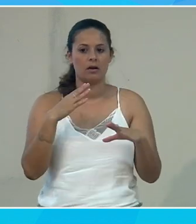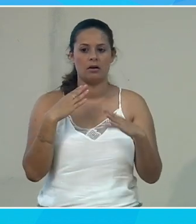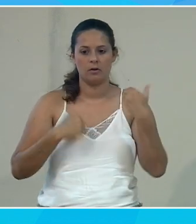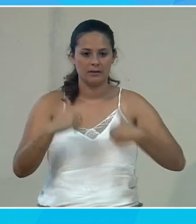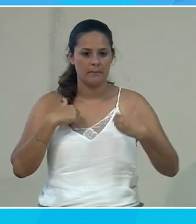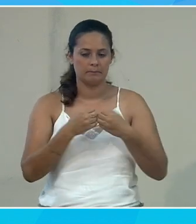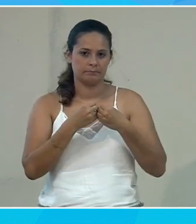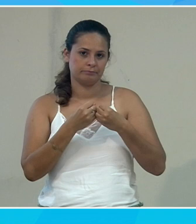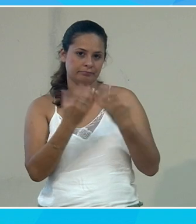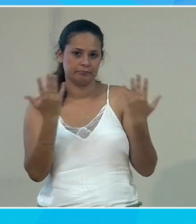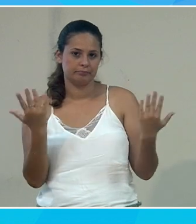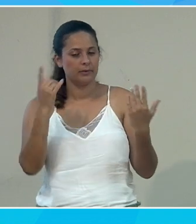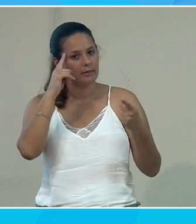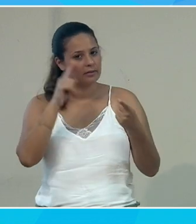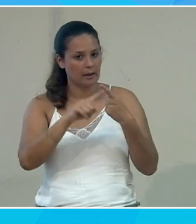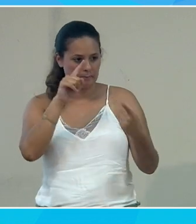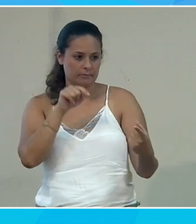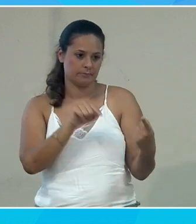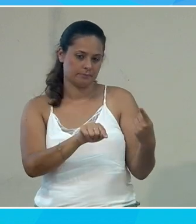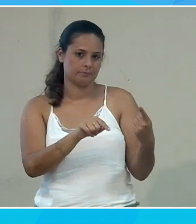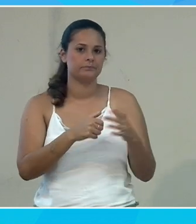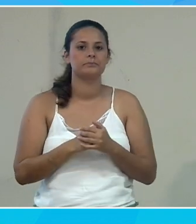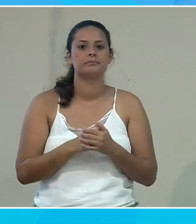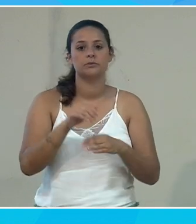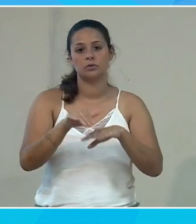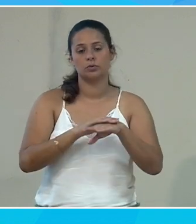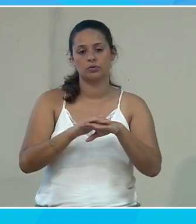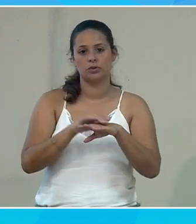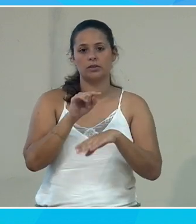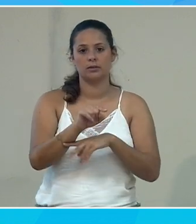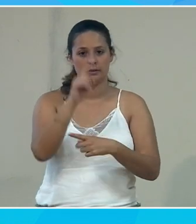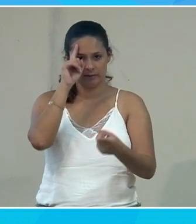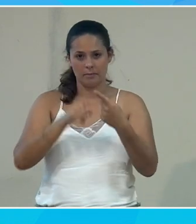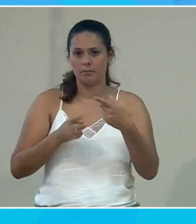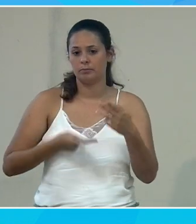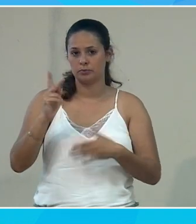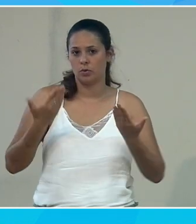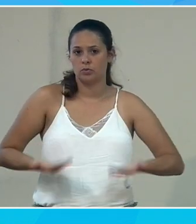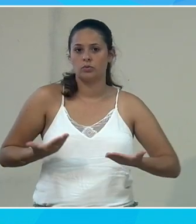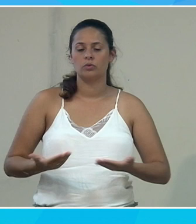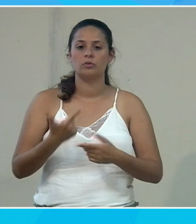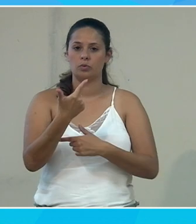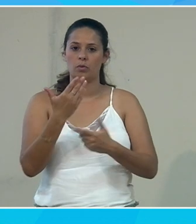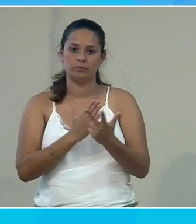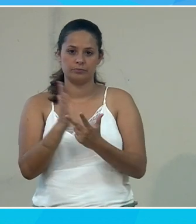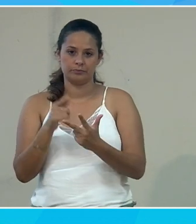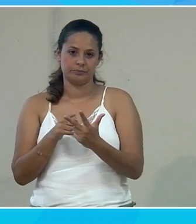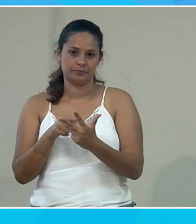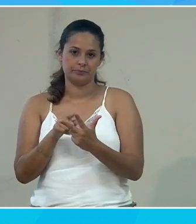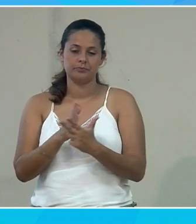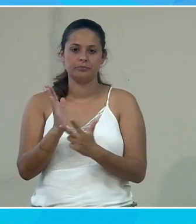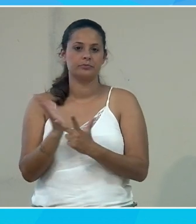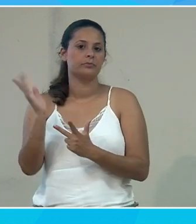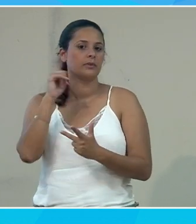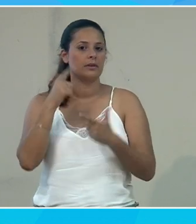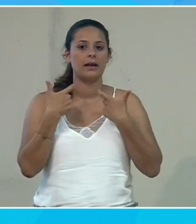diverses et variées pour parler de cette thématique-là. Le sujet qui va nous concerner le plus aujourd'hui, c'est les deux autres. C'est le sujet autour de